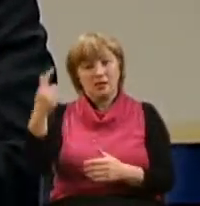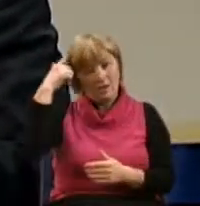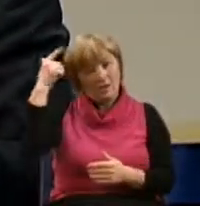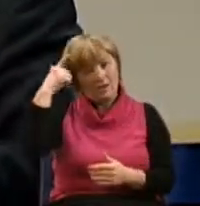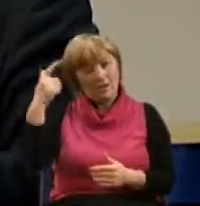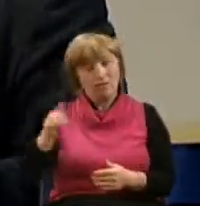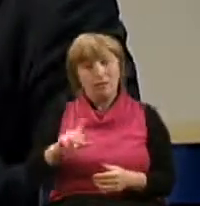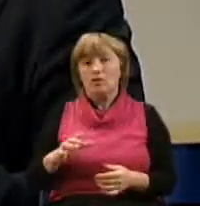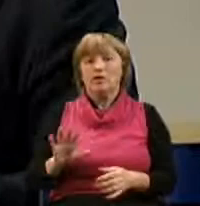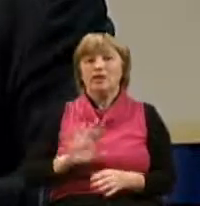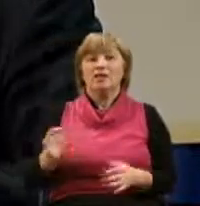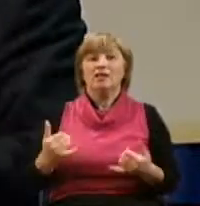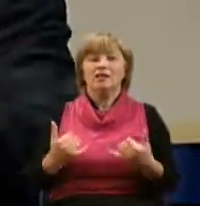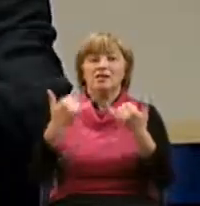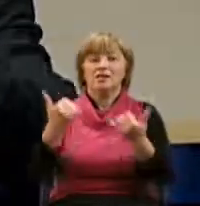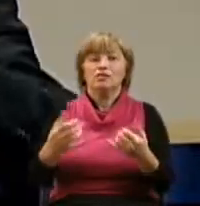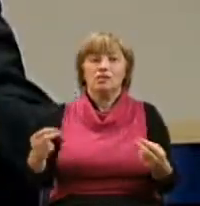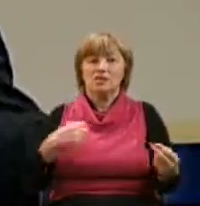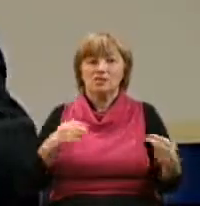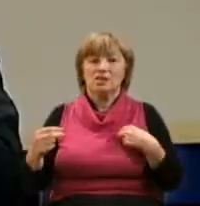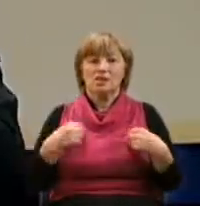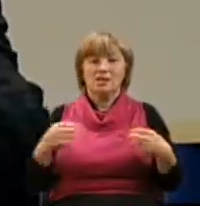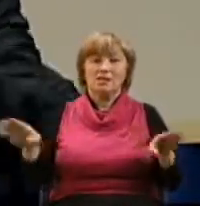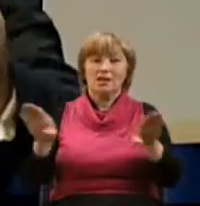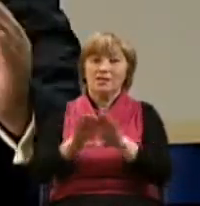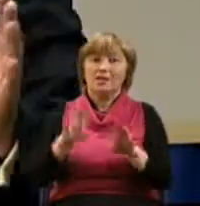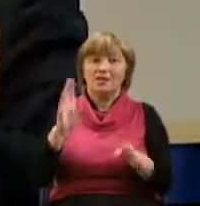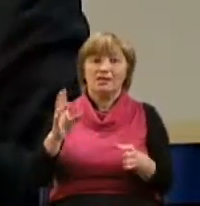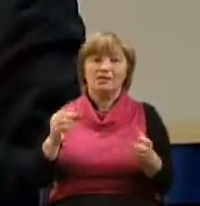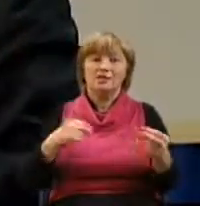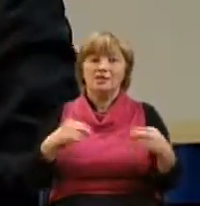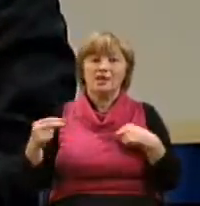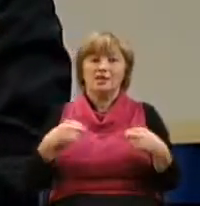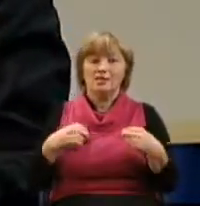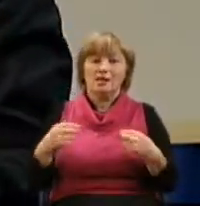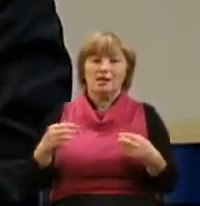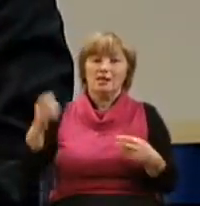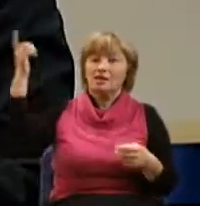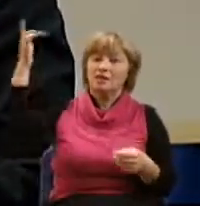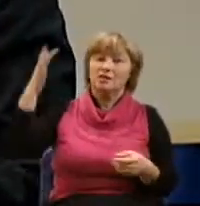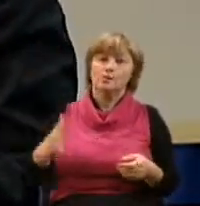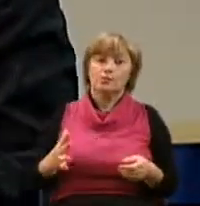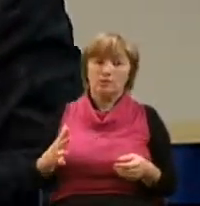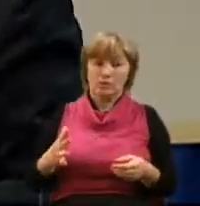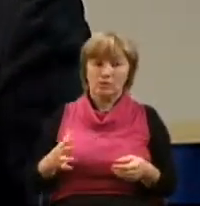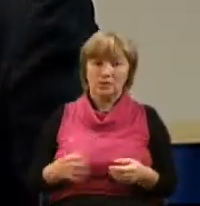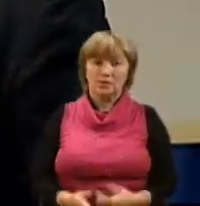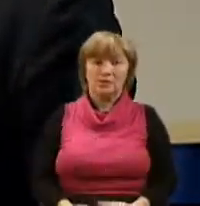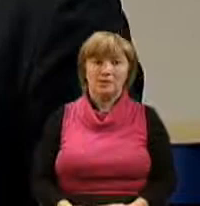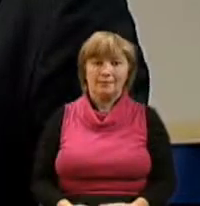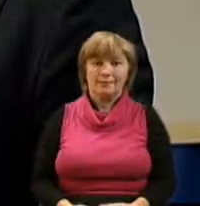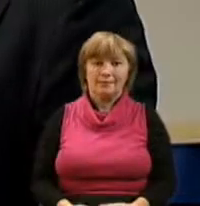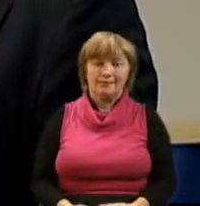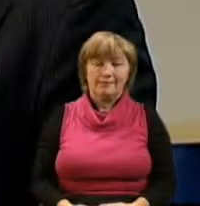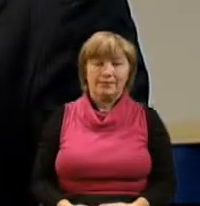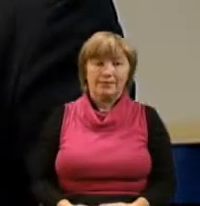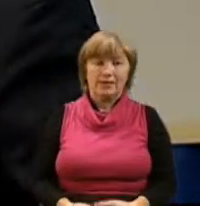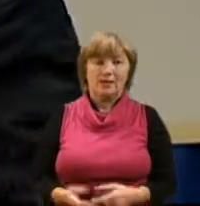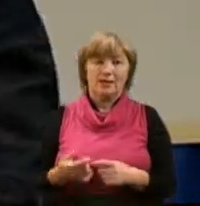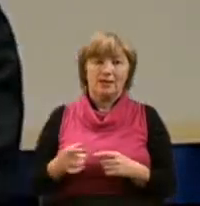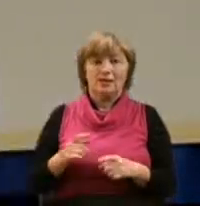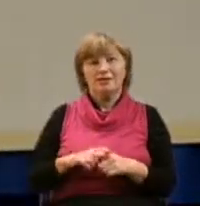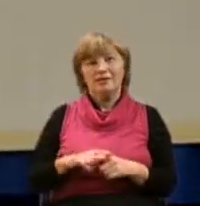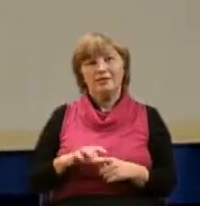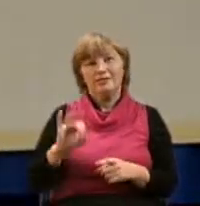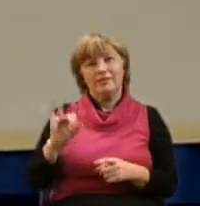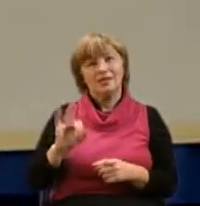образом, он сказал, что недостоин пострадать, так, как пострадал мой Господь. Конечно, мы понимаем, что это уже такие